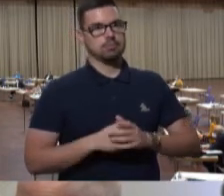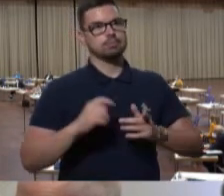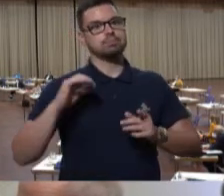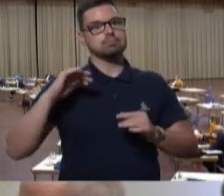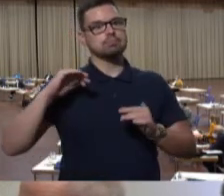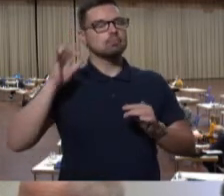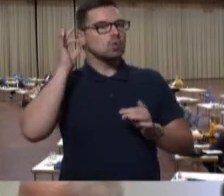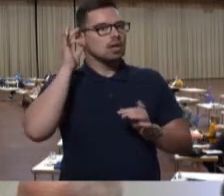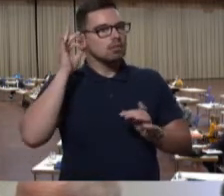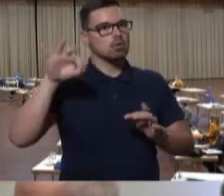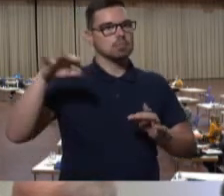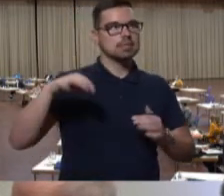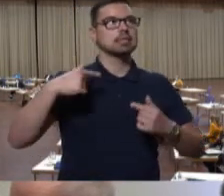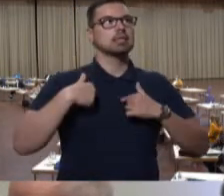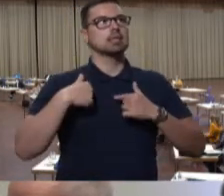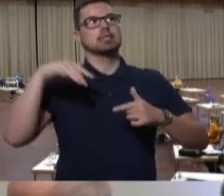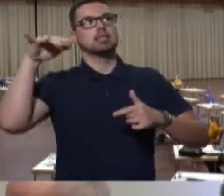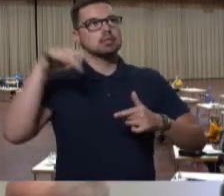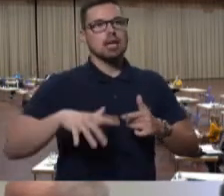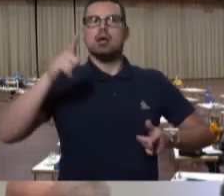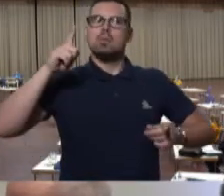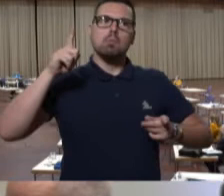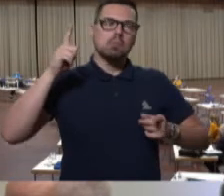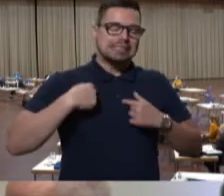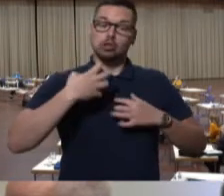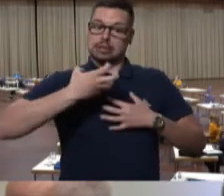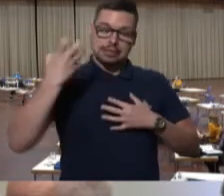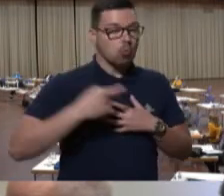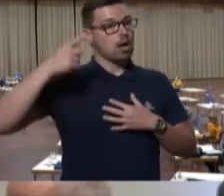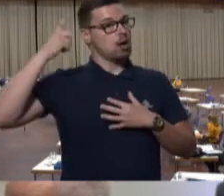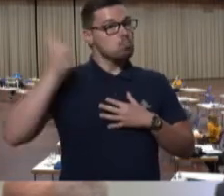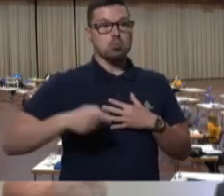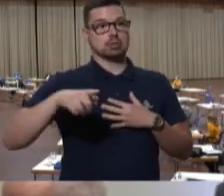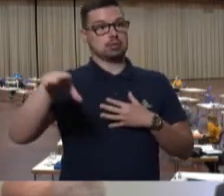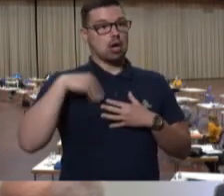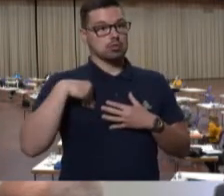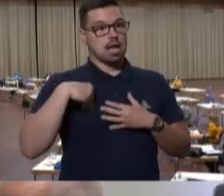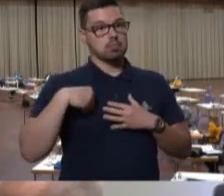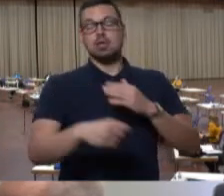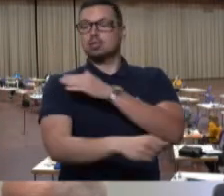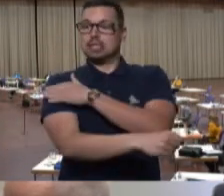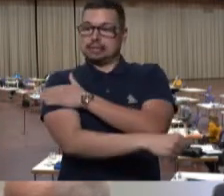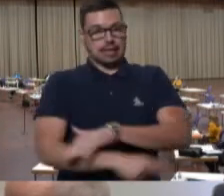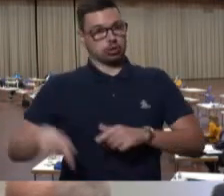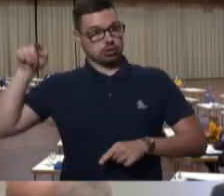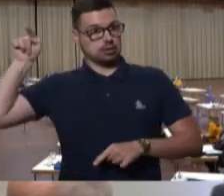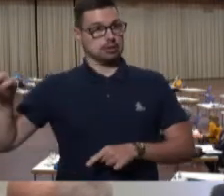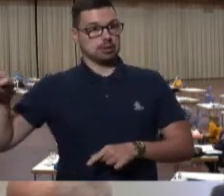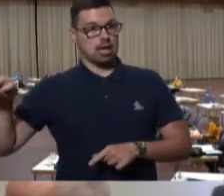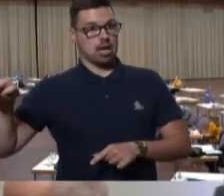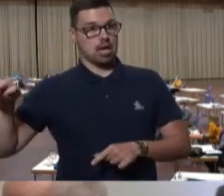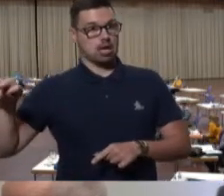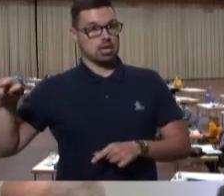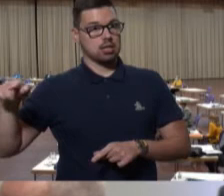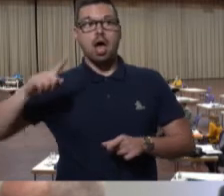und will Leute mit Ecken und Kanten, und da muss man das auch mal ertragen können, zumal der Herr von der rechten Seite, von rechts aus,